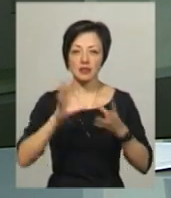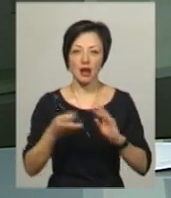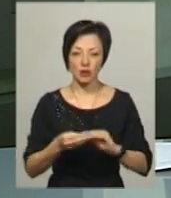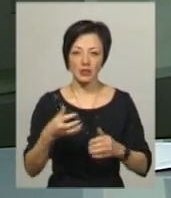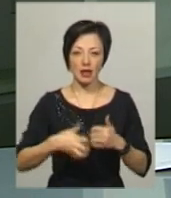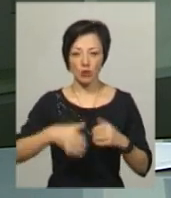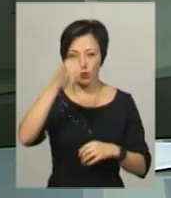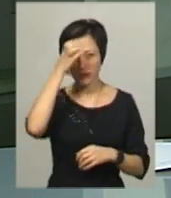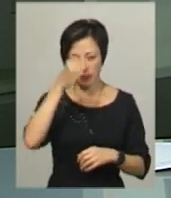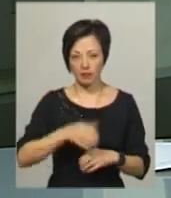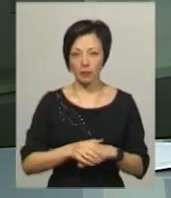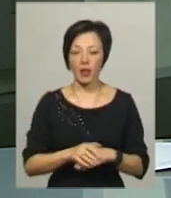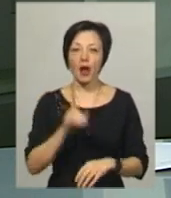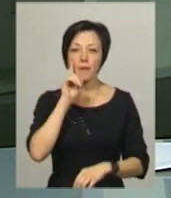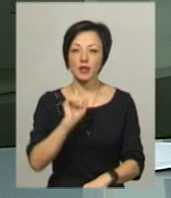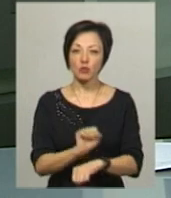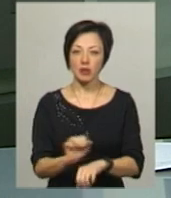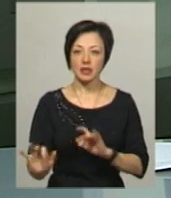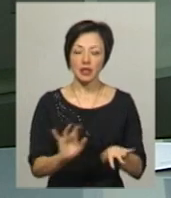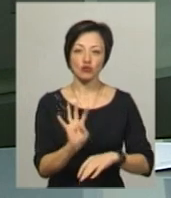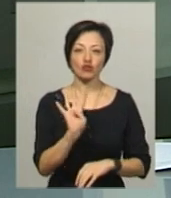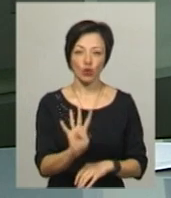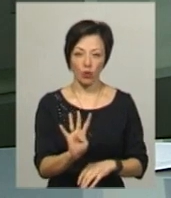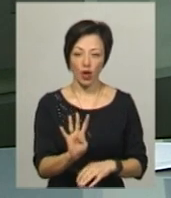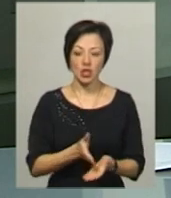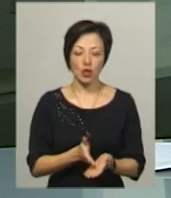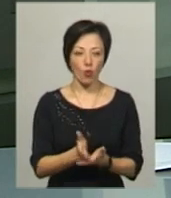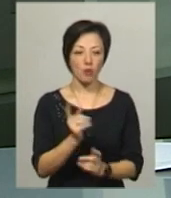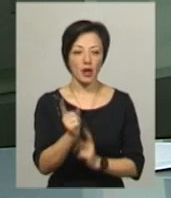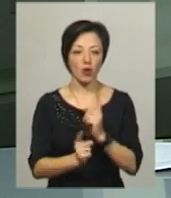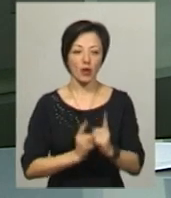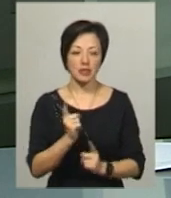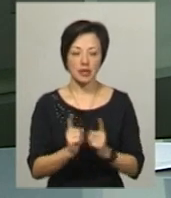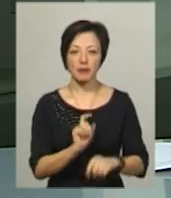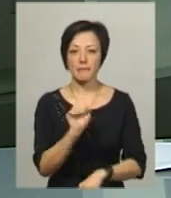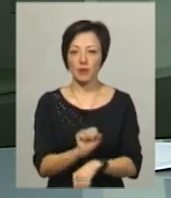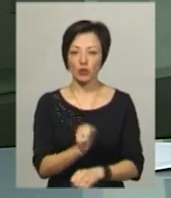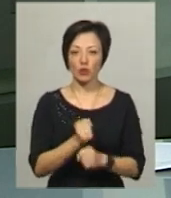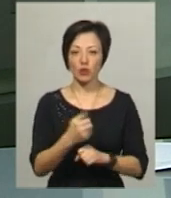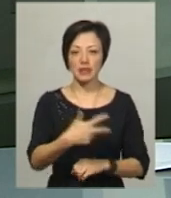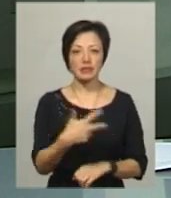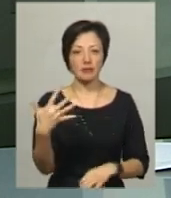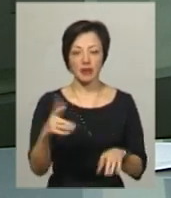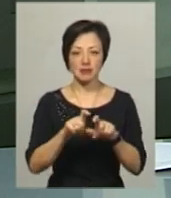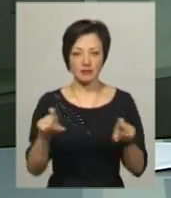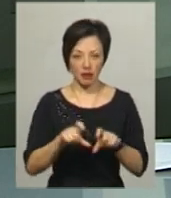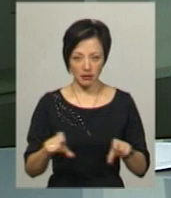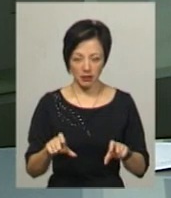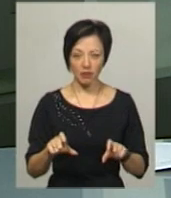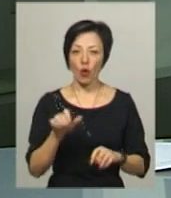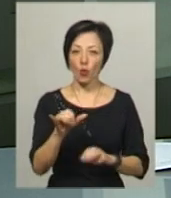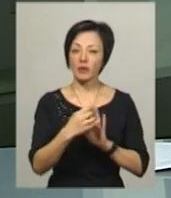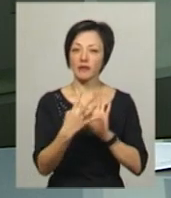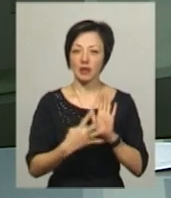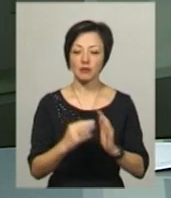середньої освіти. При зупинену діяльність чотирьох. Шляхом реорганізації припинено роботу 35 закладів. У 2019